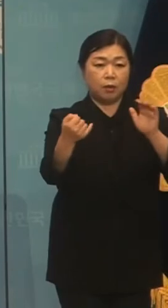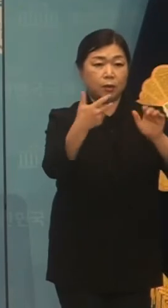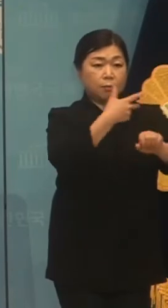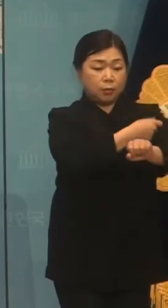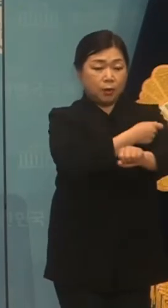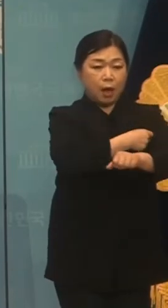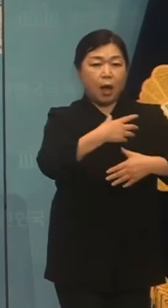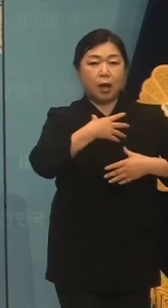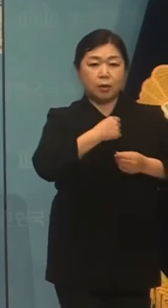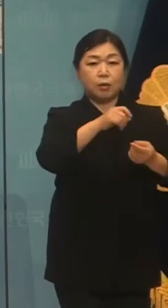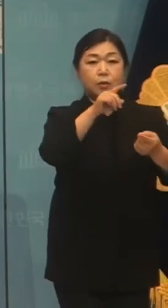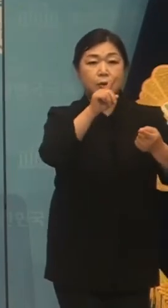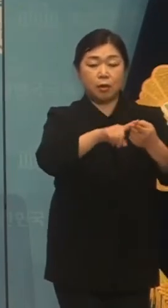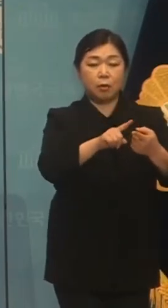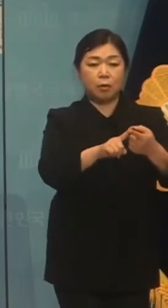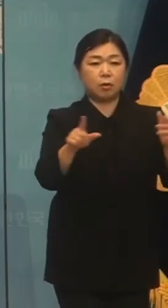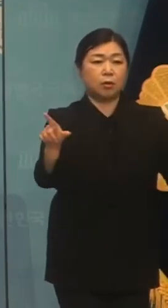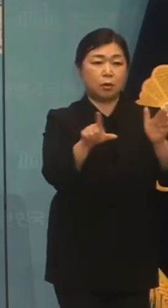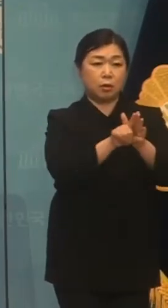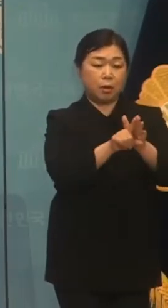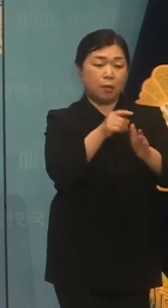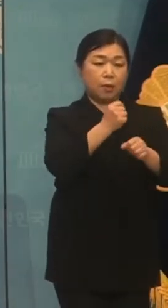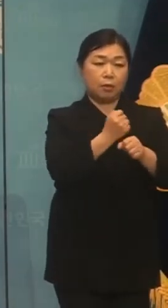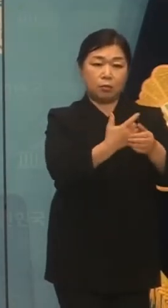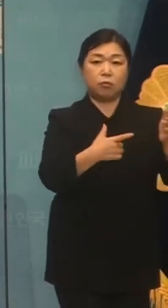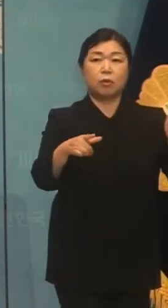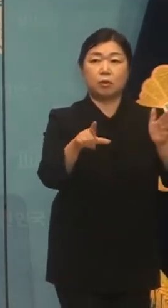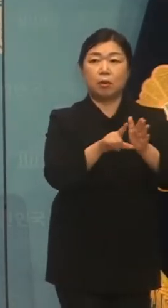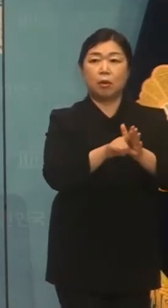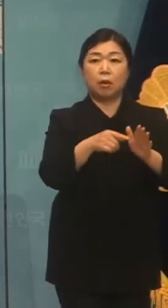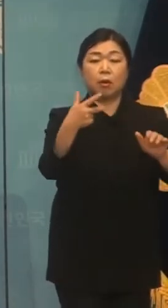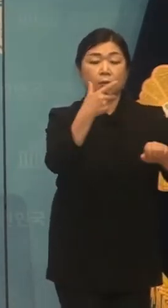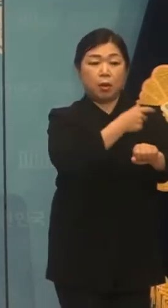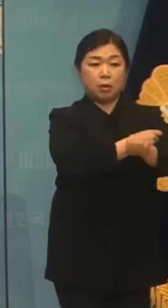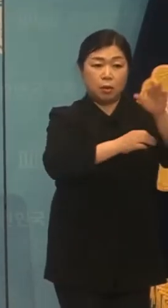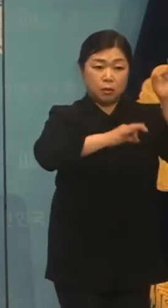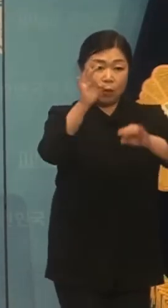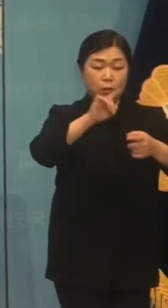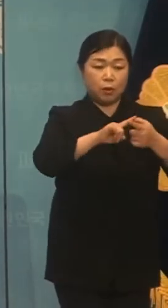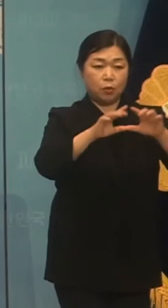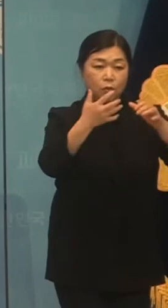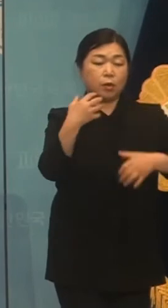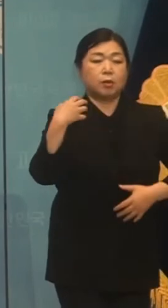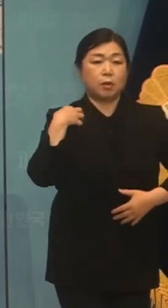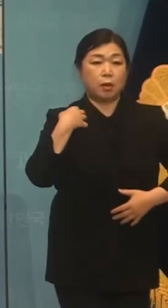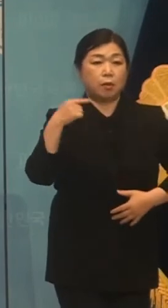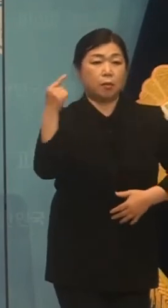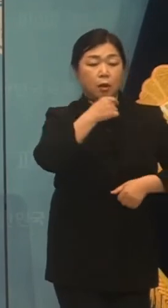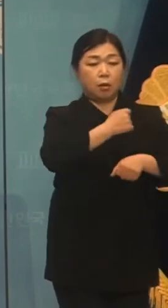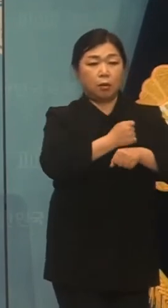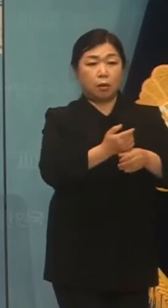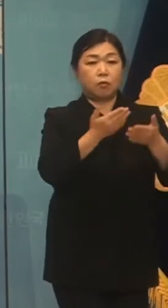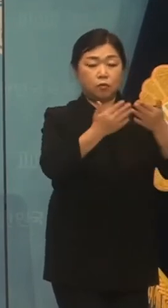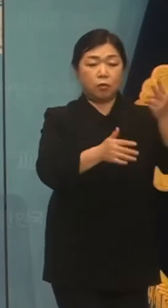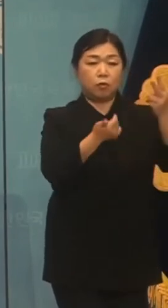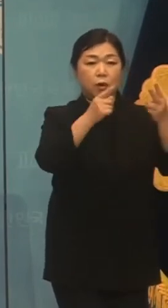접종 안전성에 대한 신뢰를 높이기 위해서 백신 사무에 대한 국가의 책임을 강화하는 두 건의